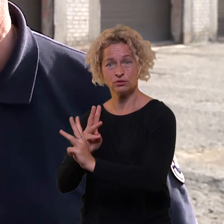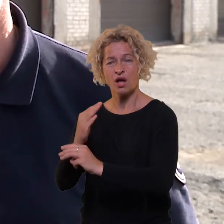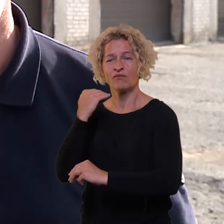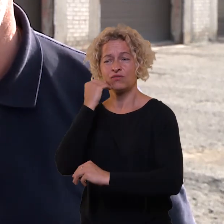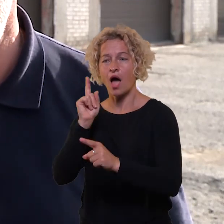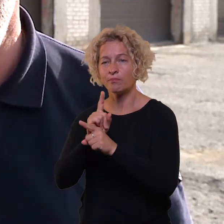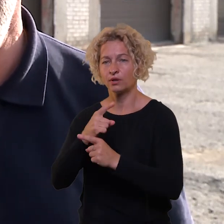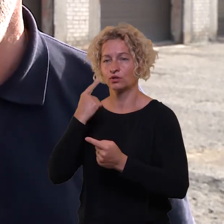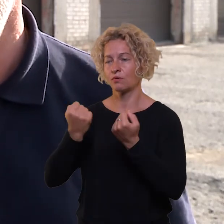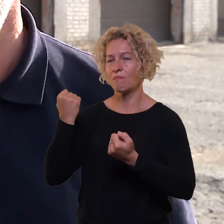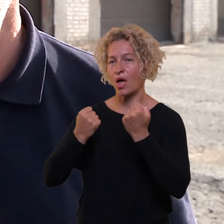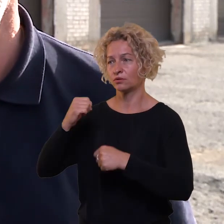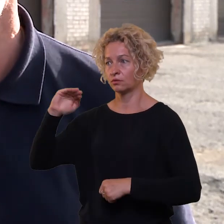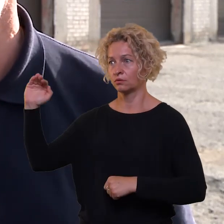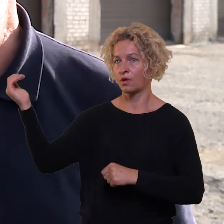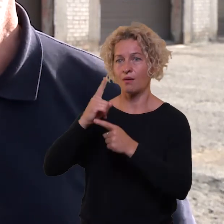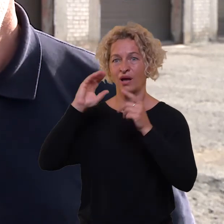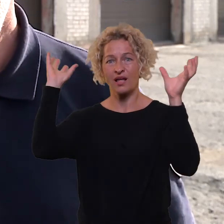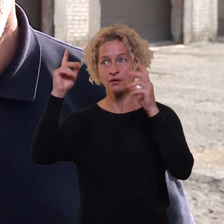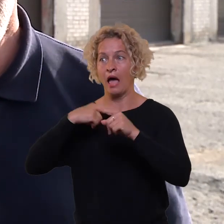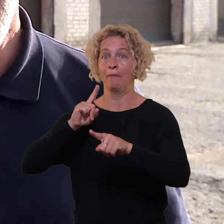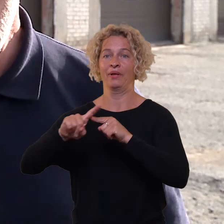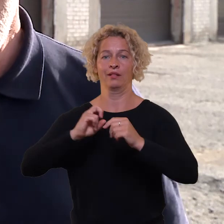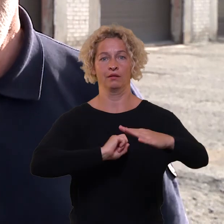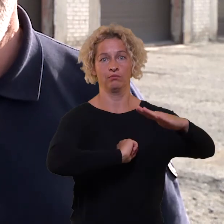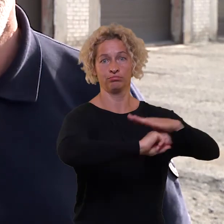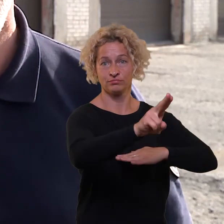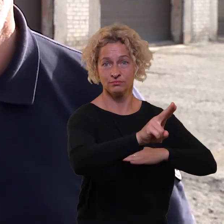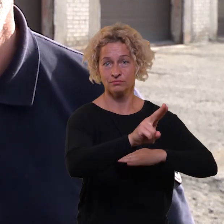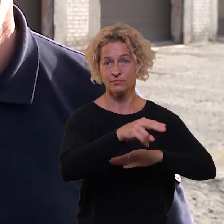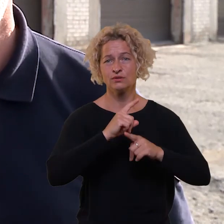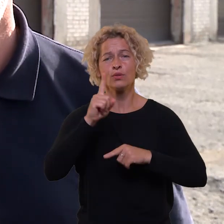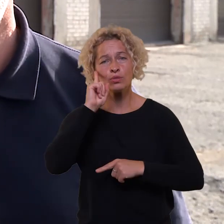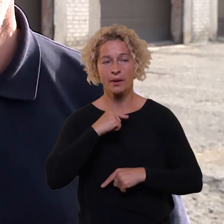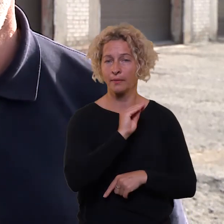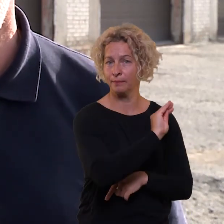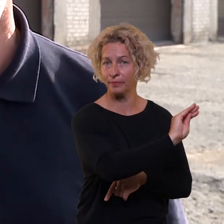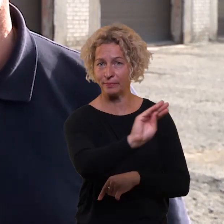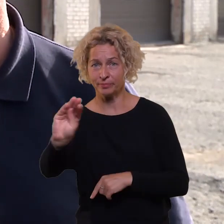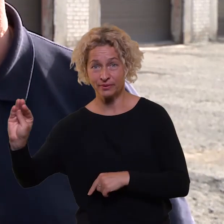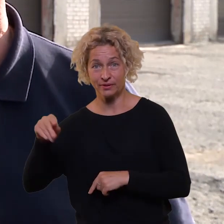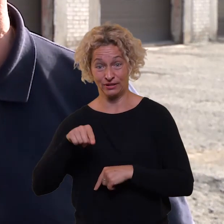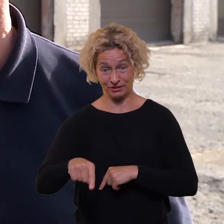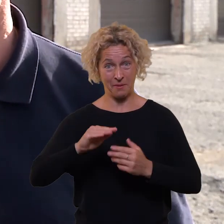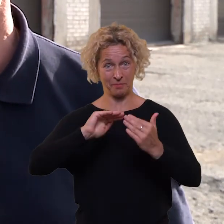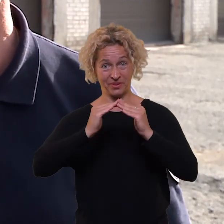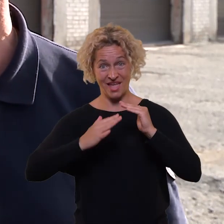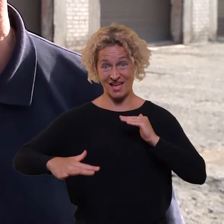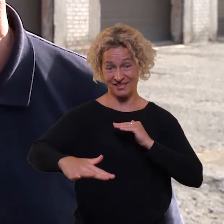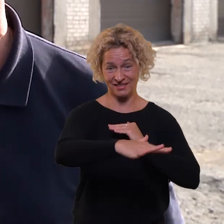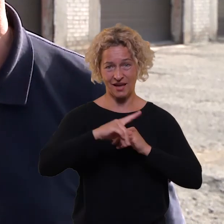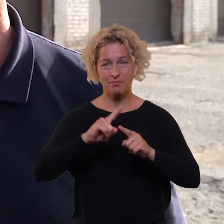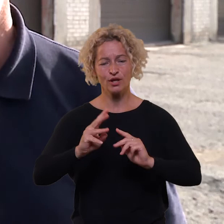turbūt pamatė automobilį bėgą kažkur slėptis. Tai norėčiau priminti gyventojams, kad miesto teritorijai laužų iš